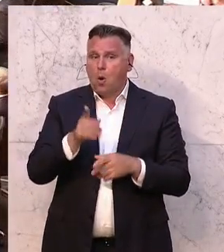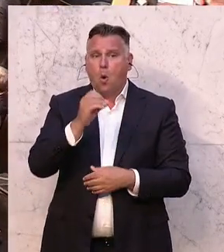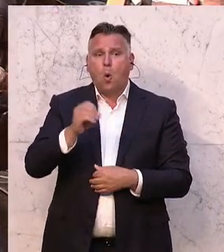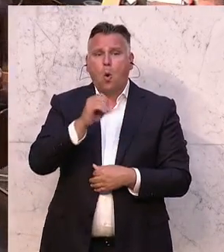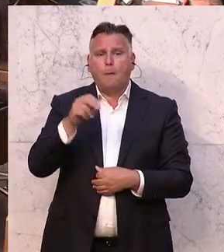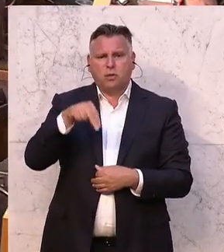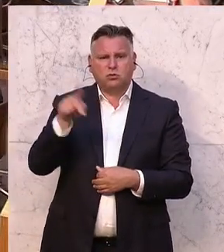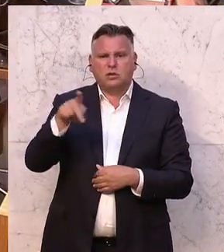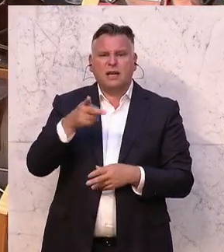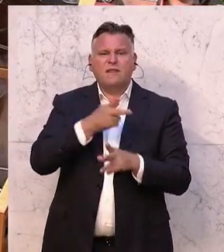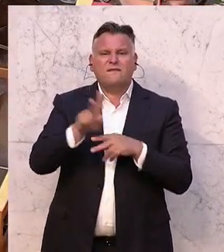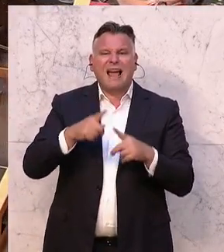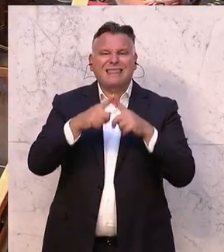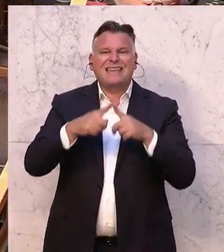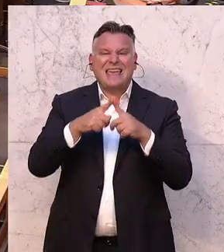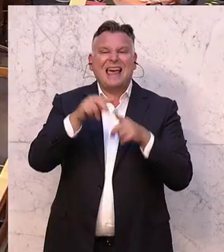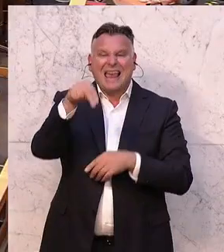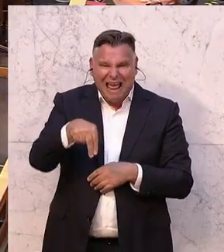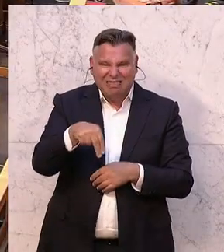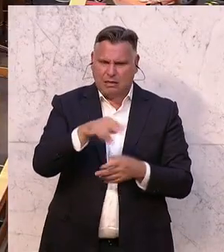wenn man das möchte, ist das aber natürlich weiter in Papierform möglich.